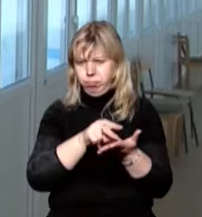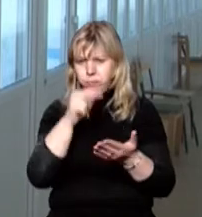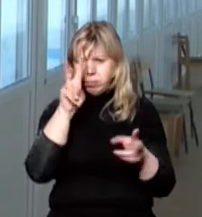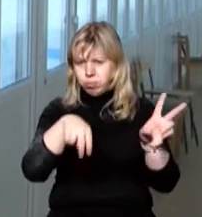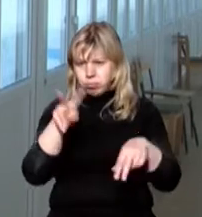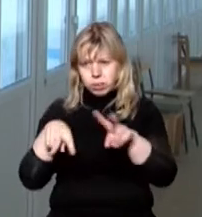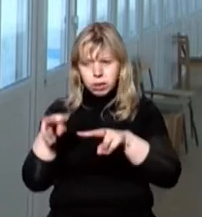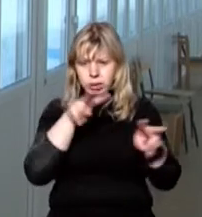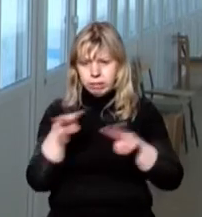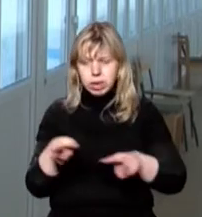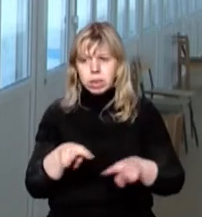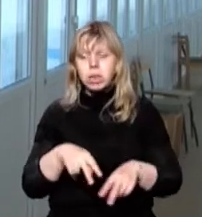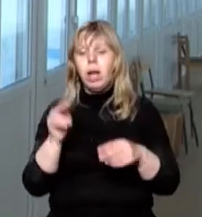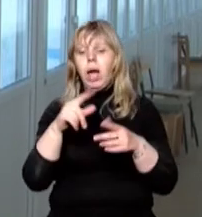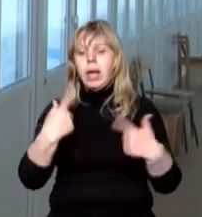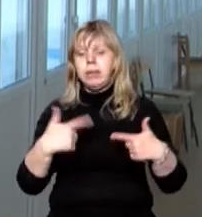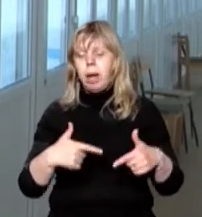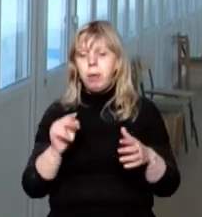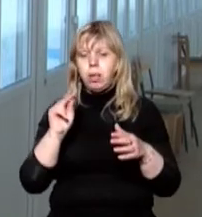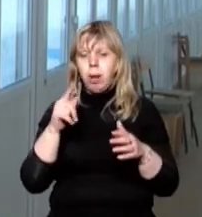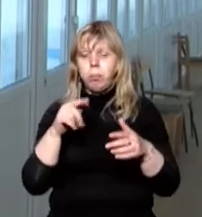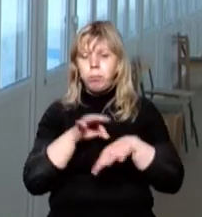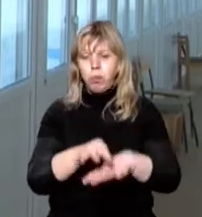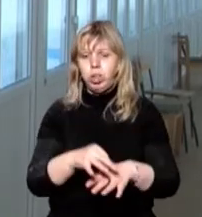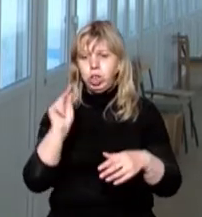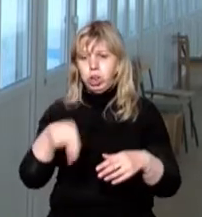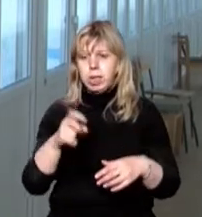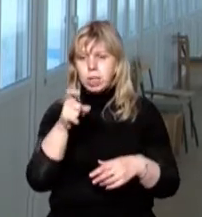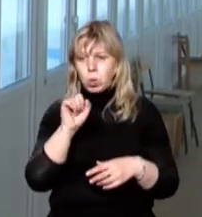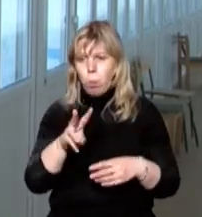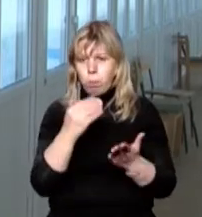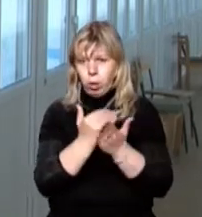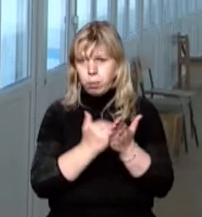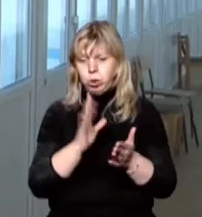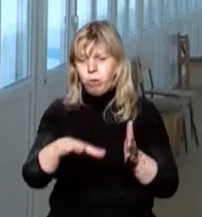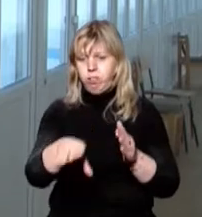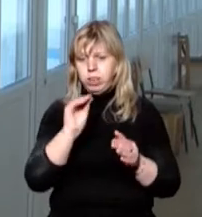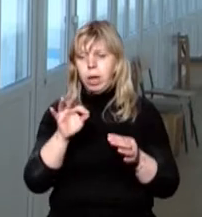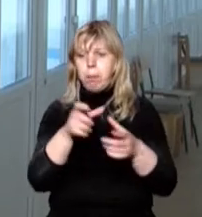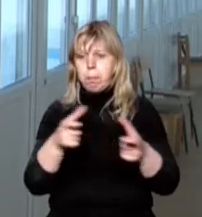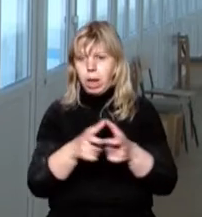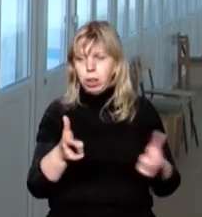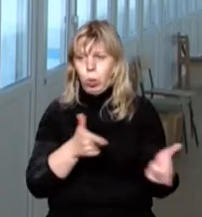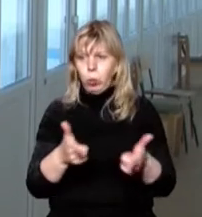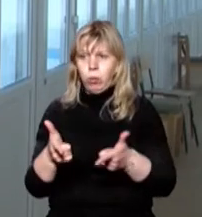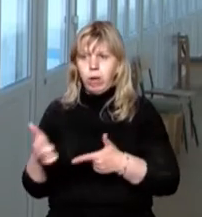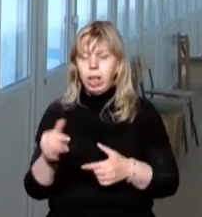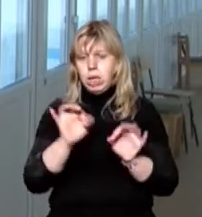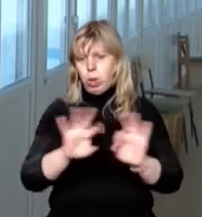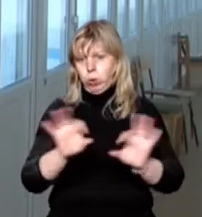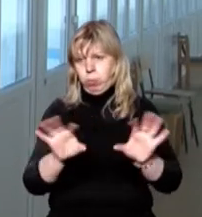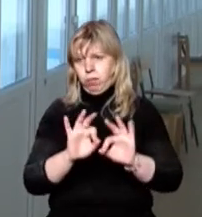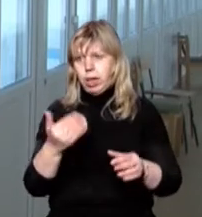Екзамени так само проходили через програму ЗУМ. Ми витягували білети, готувалися і